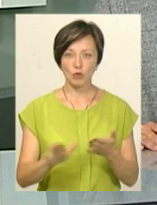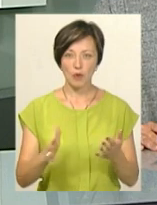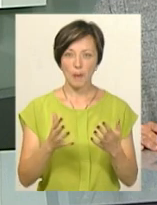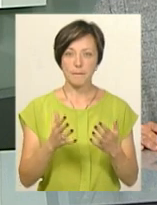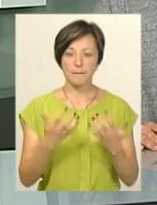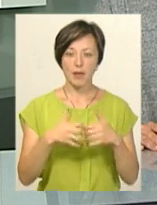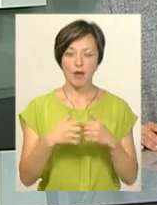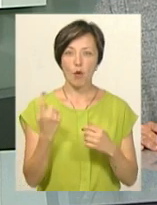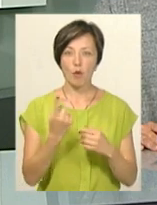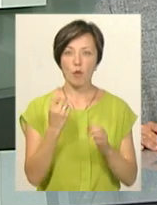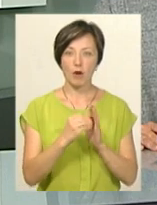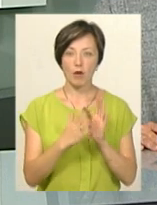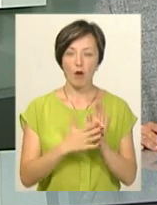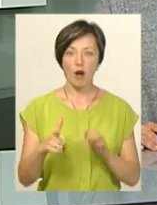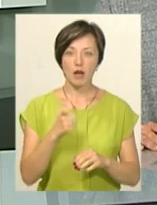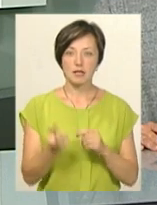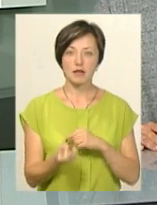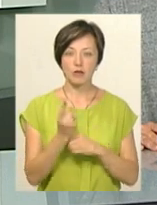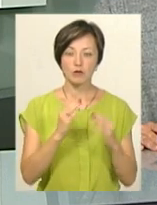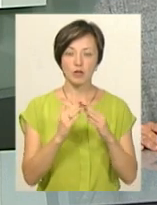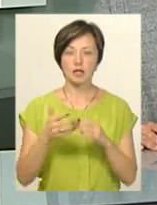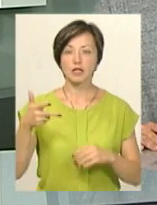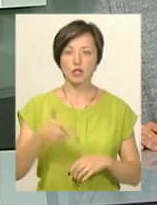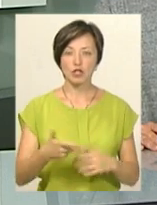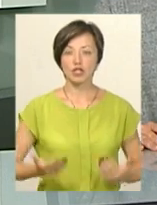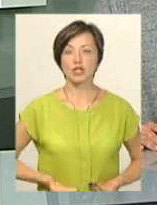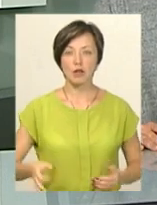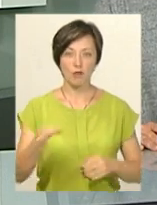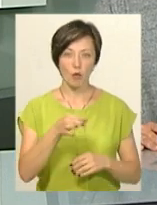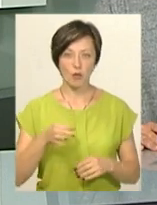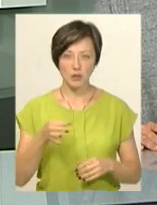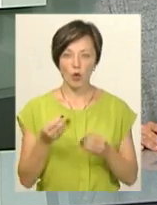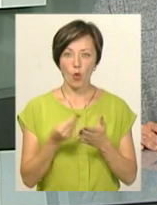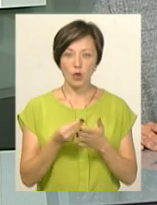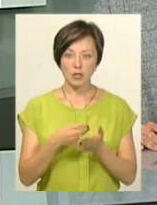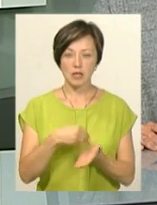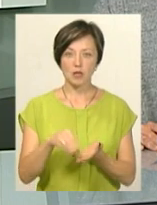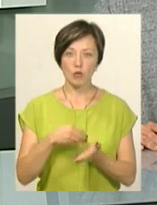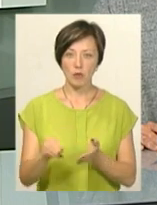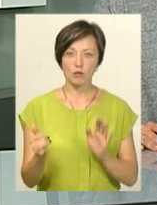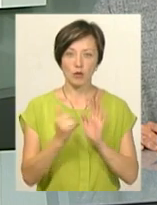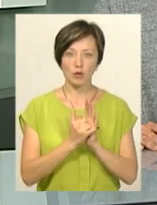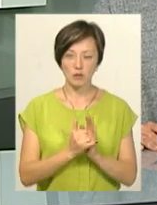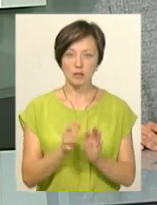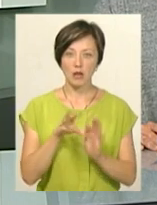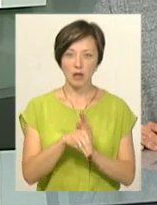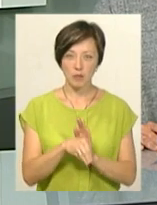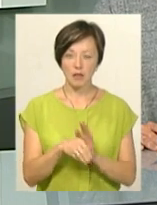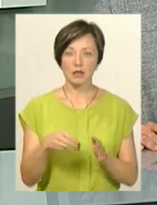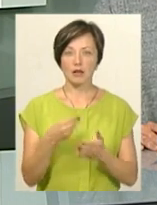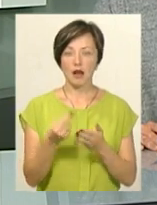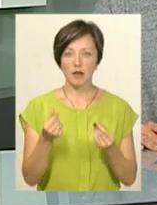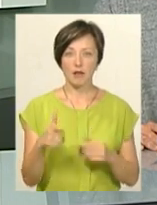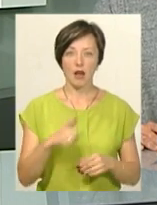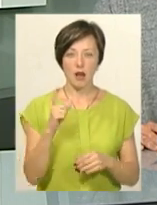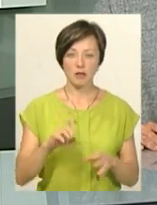обліку газу з'явилися в помешканнях більше як трьох тисяч жителів Хмельниччини. Кошти на їх закупівлю та встановлення закладені у тарифі на